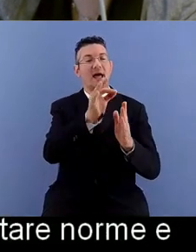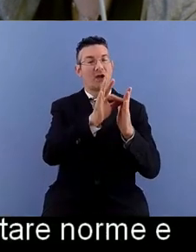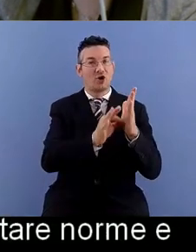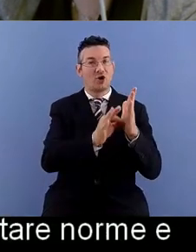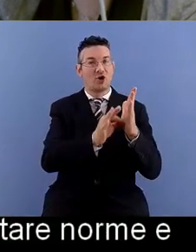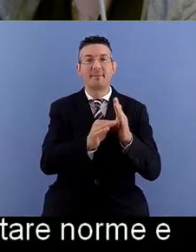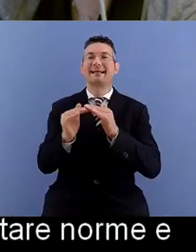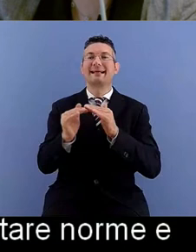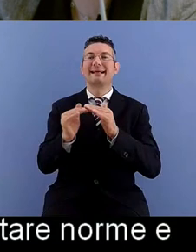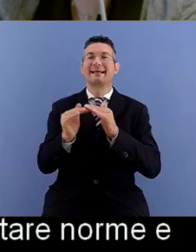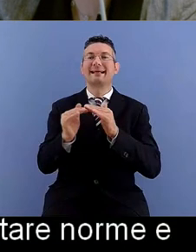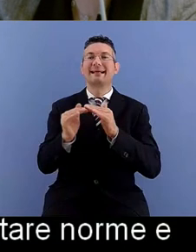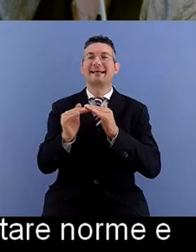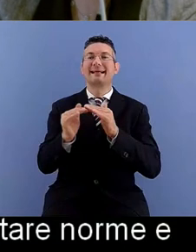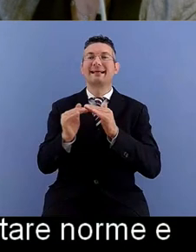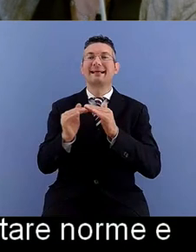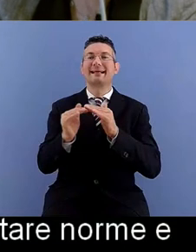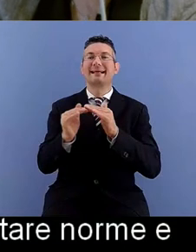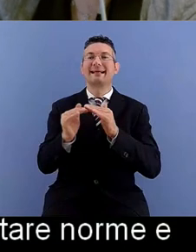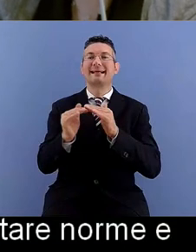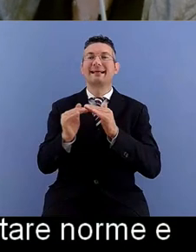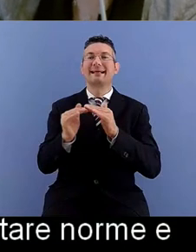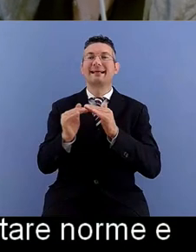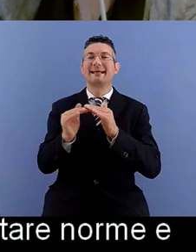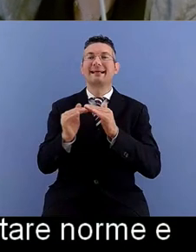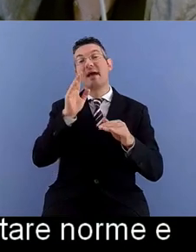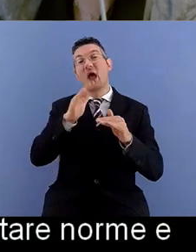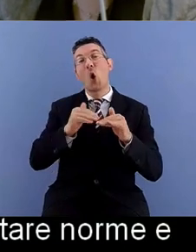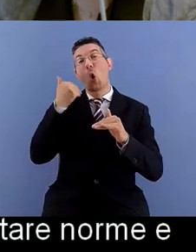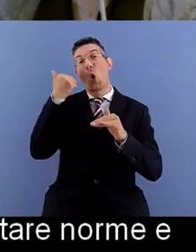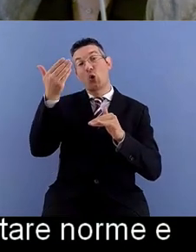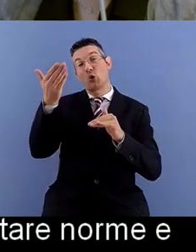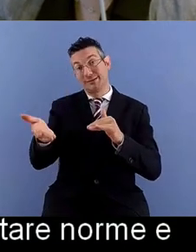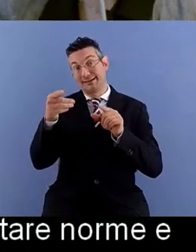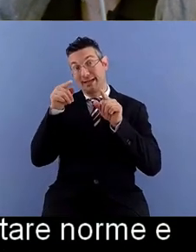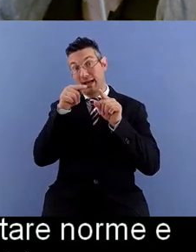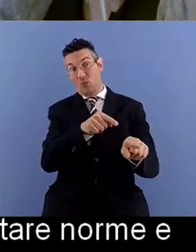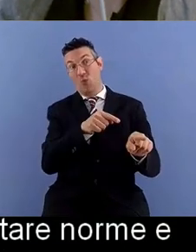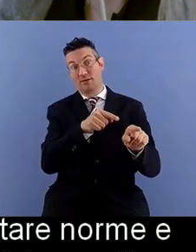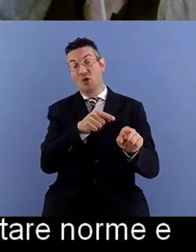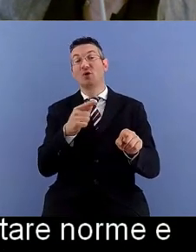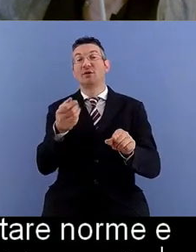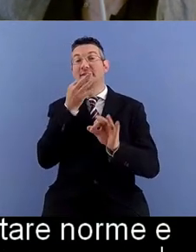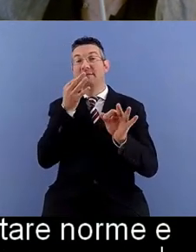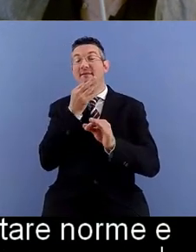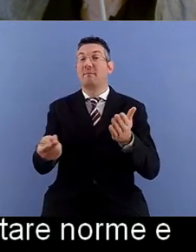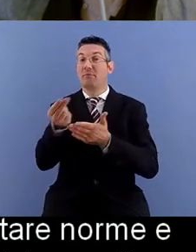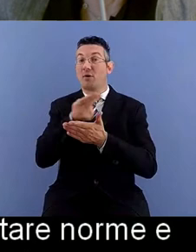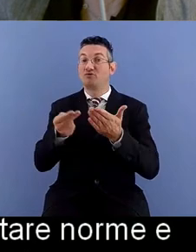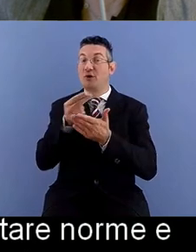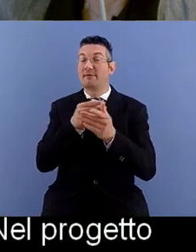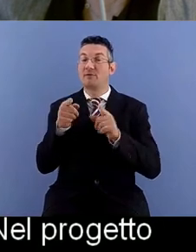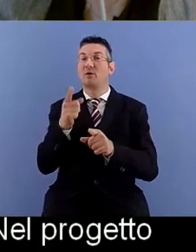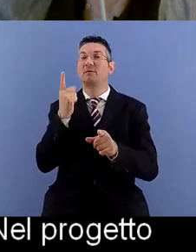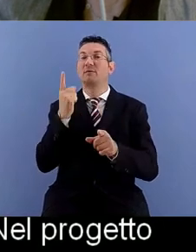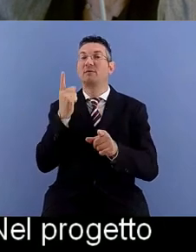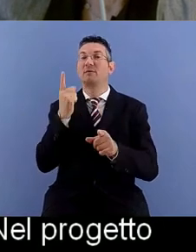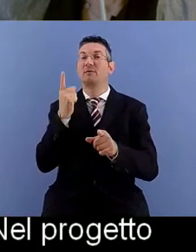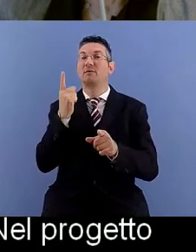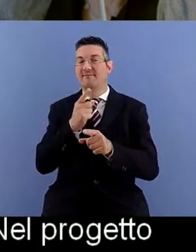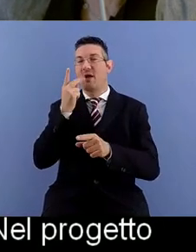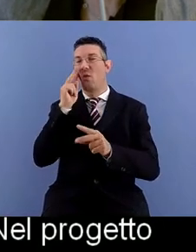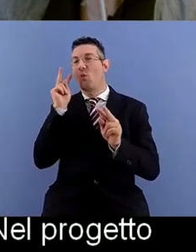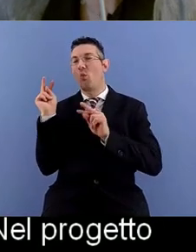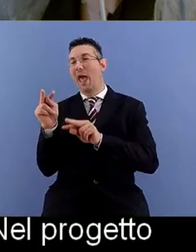oltre rispetto a questo e nel progetto appunto dobbiamo considerarne anche questi aspetti